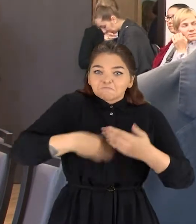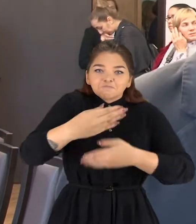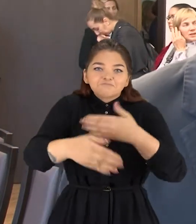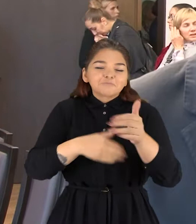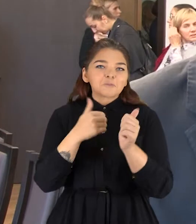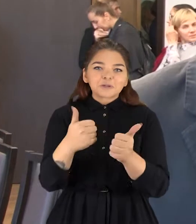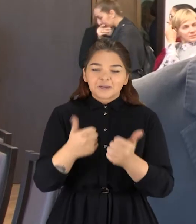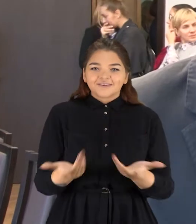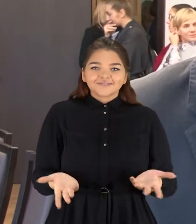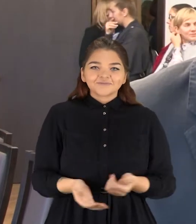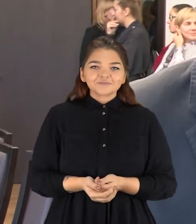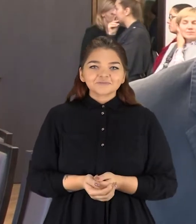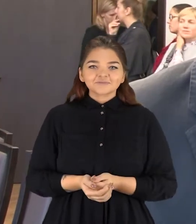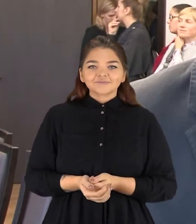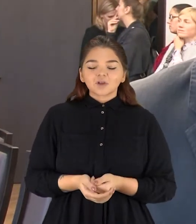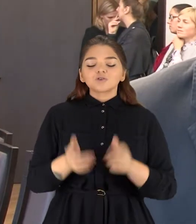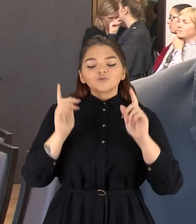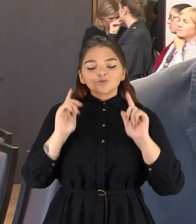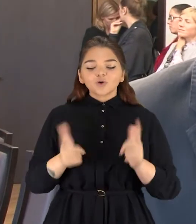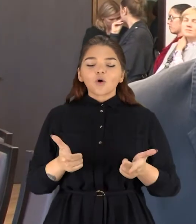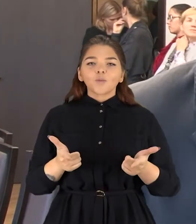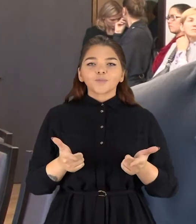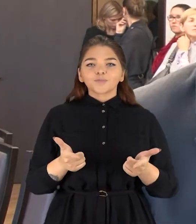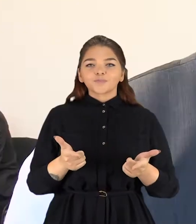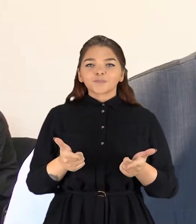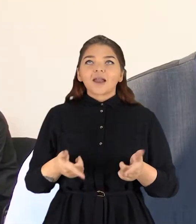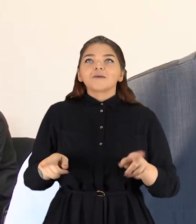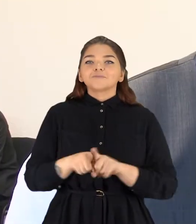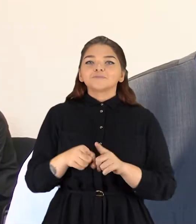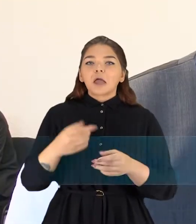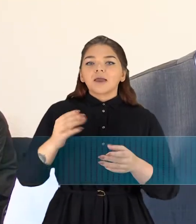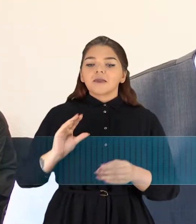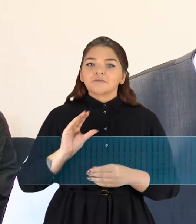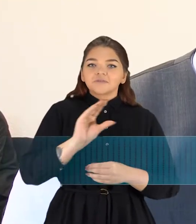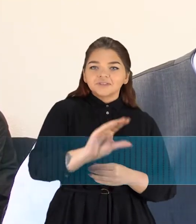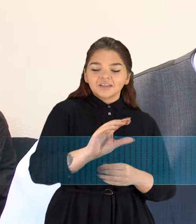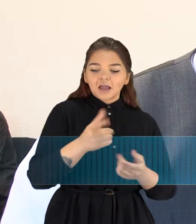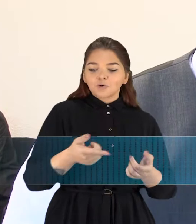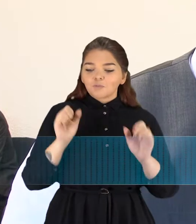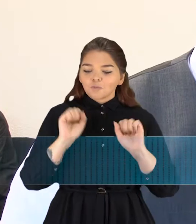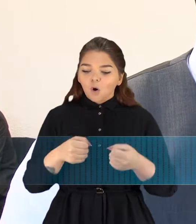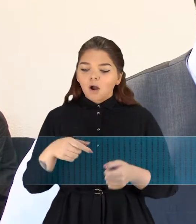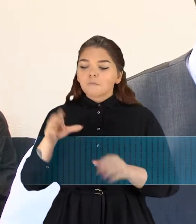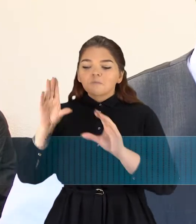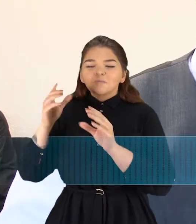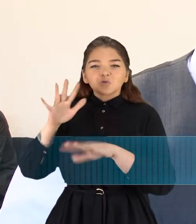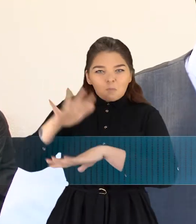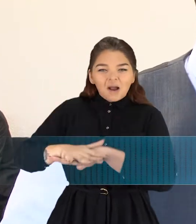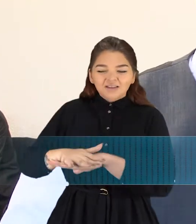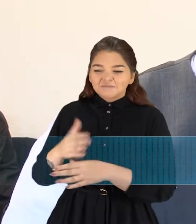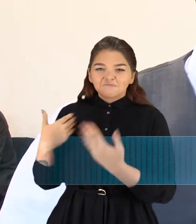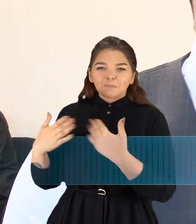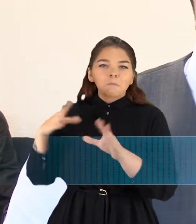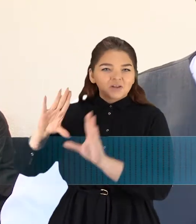ir tikrai viskas einasi būtent į gerąją pusę. Tikrai tai yra tokia investicija, kuria galbūt